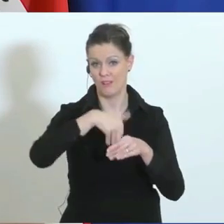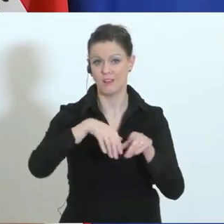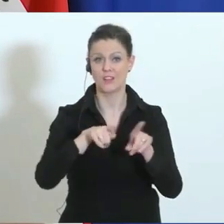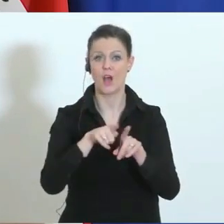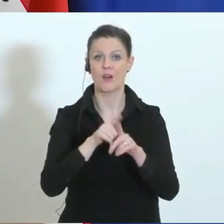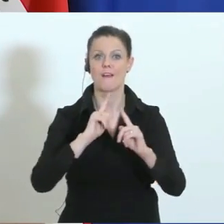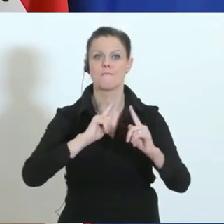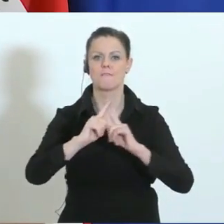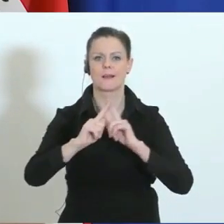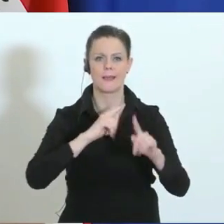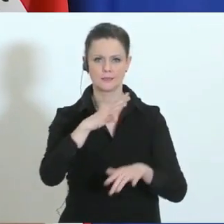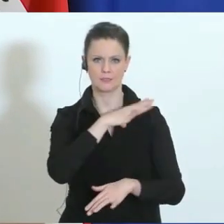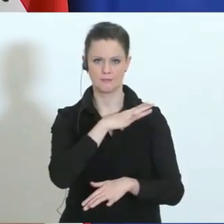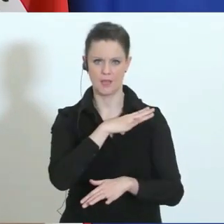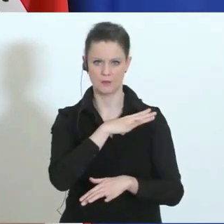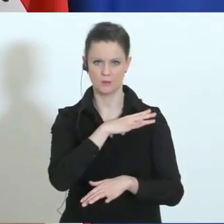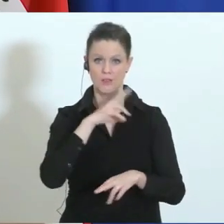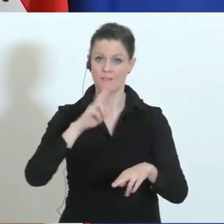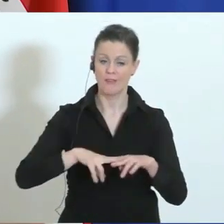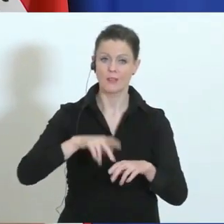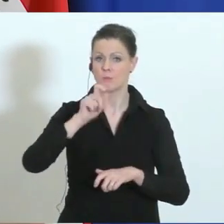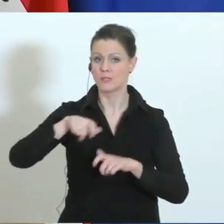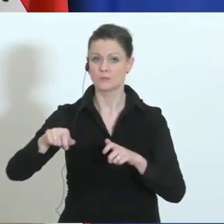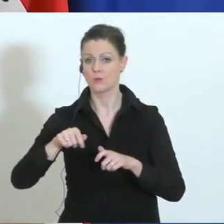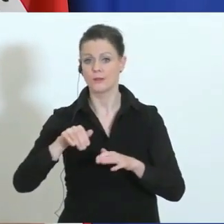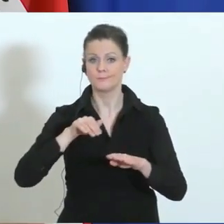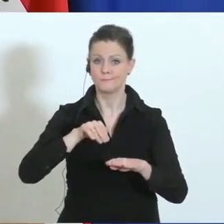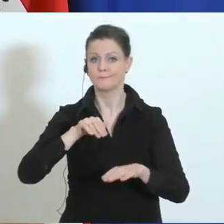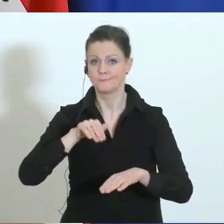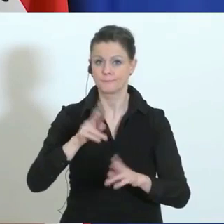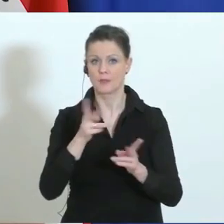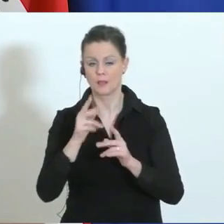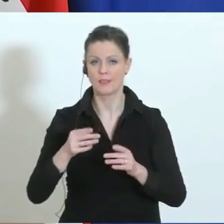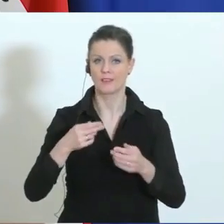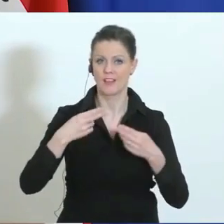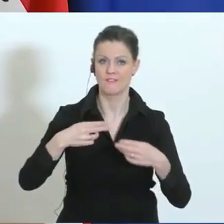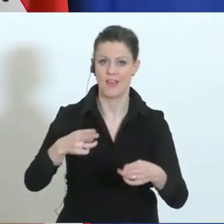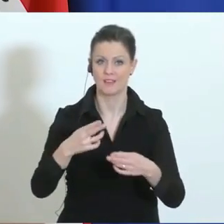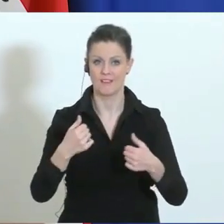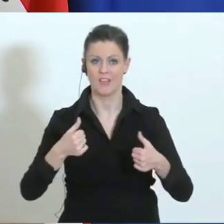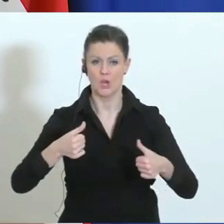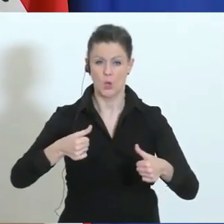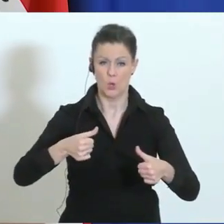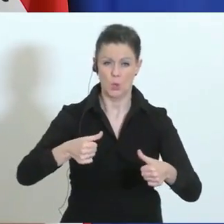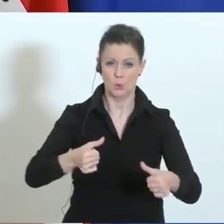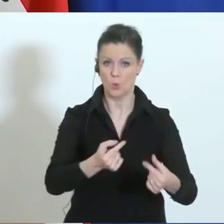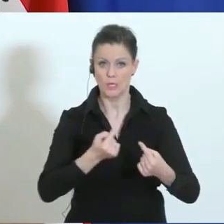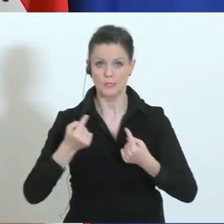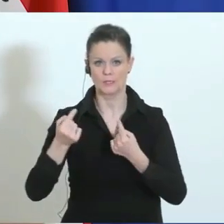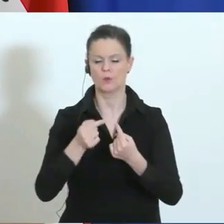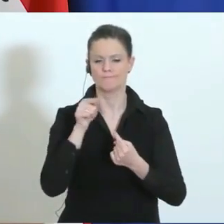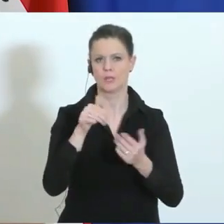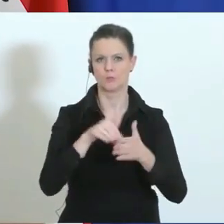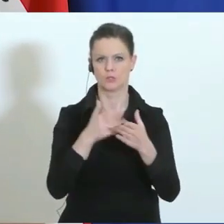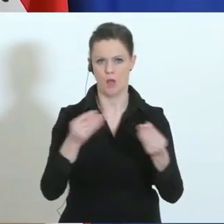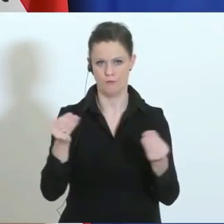Das heißt Menschen, die nicht weiterkommen an ihren Fahrzeugen. Dadurch entsteht hier eine Drucksituation, die rasch aufgelöst werden muss. Und es muss für die